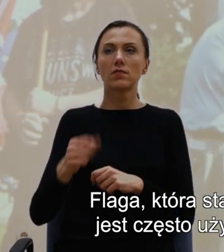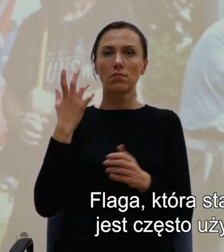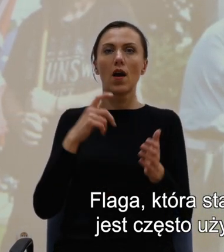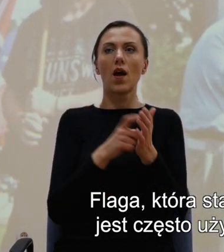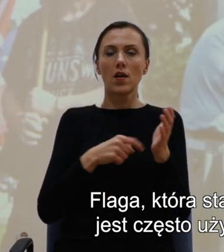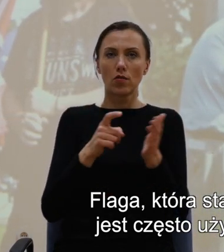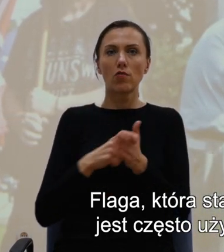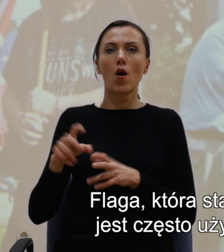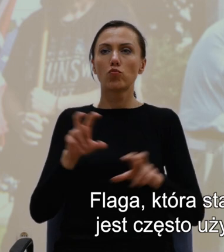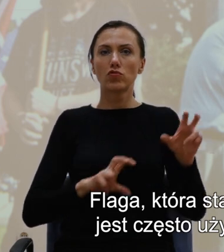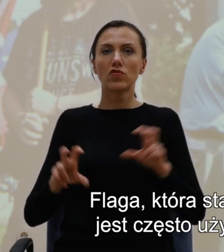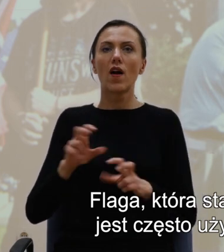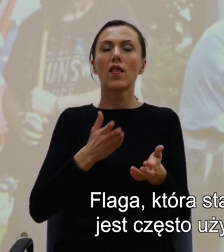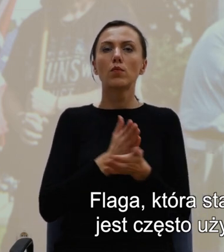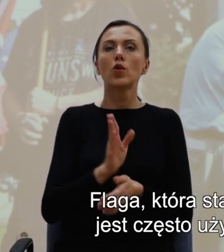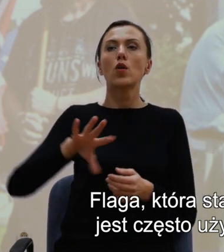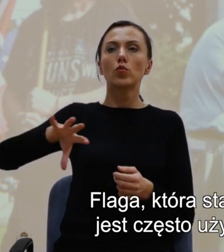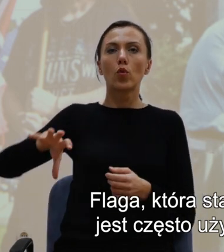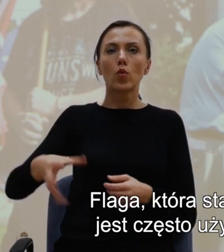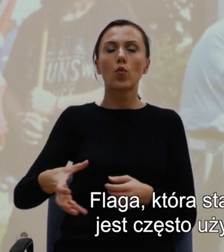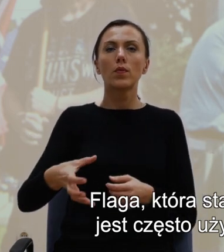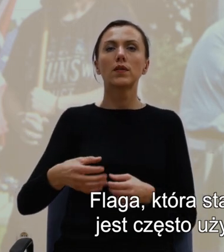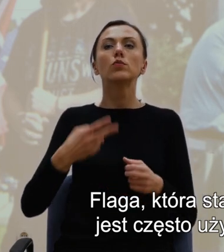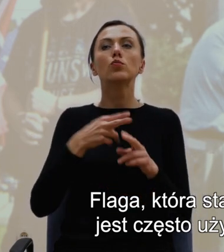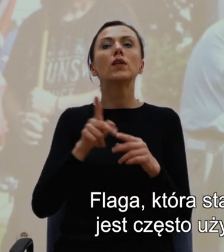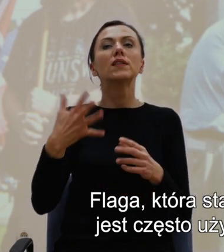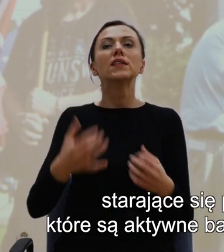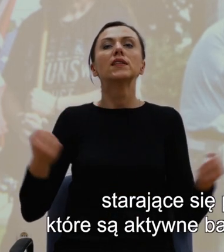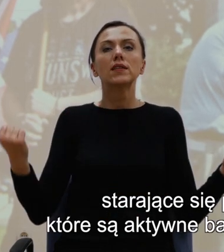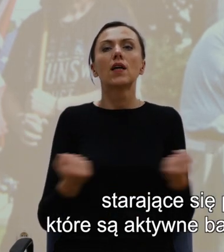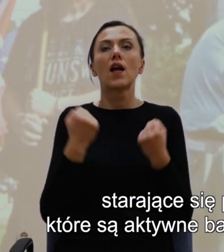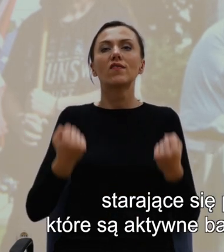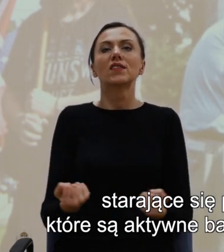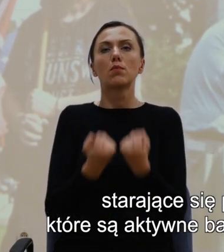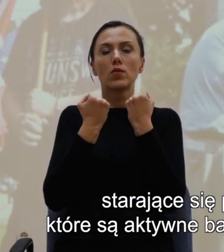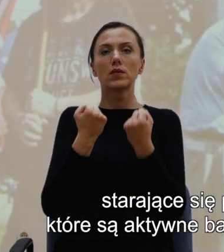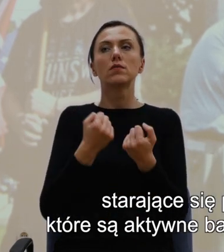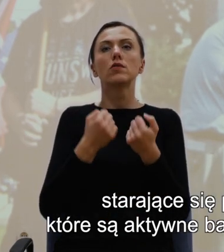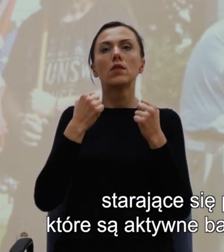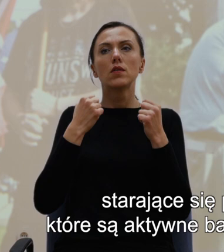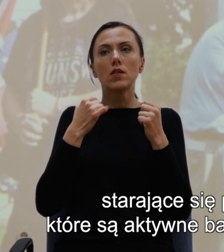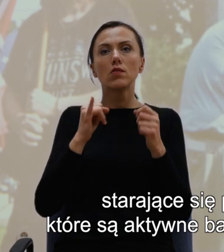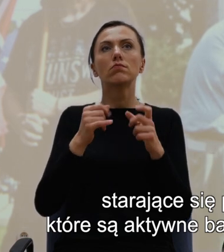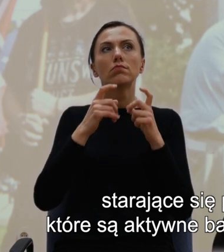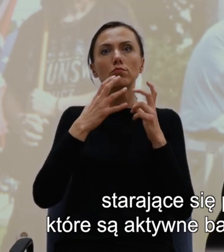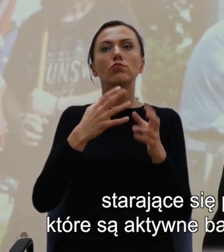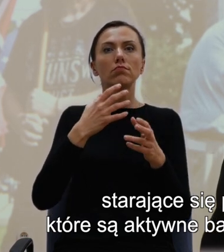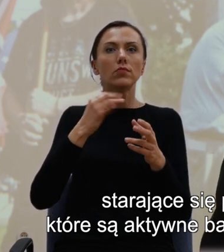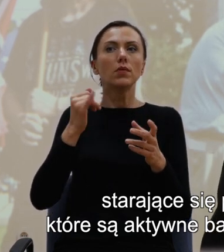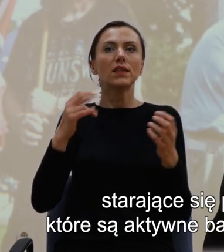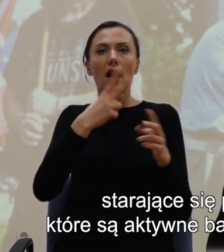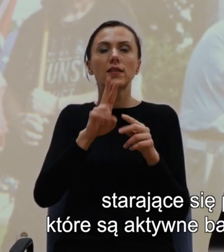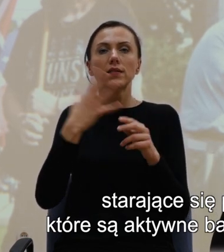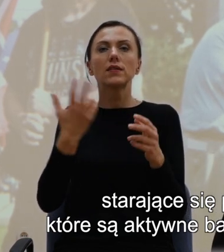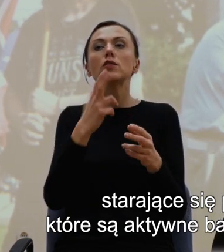grupy starające się wzmocnić, starające się propagować ideę białej